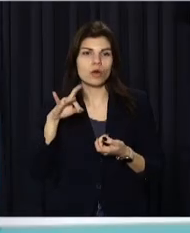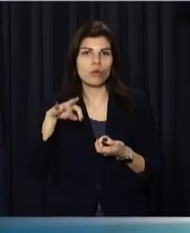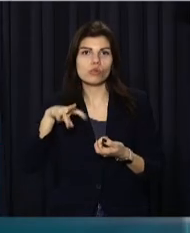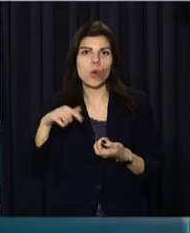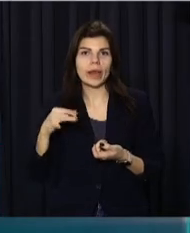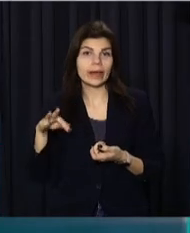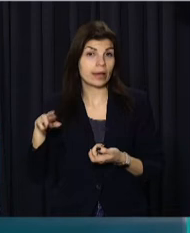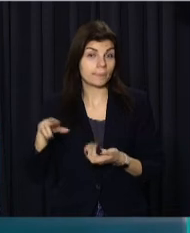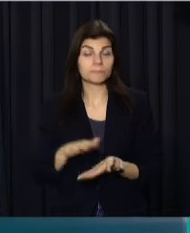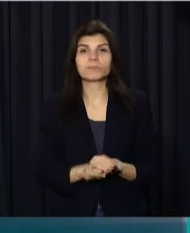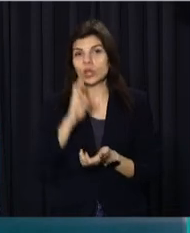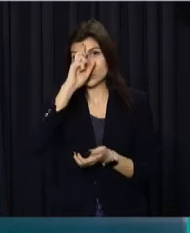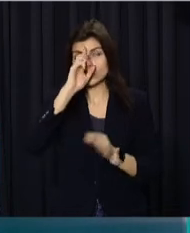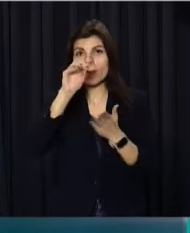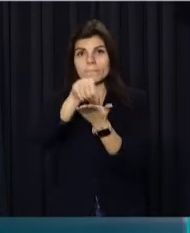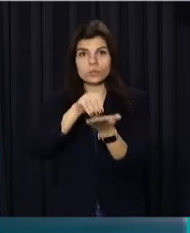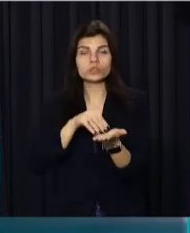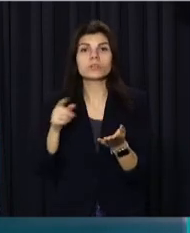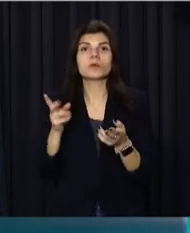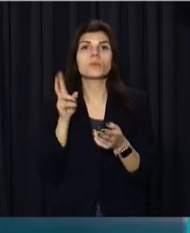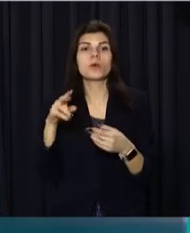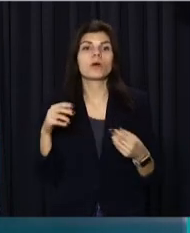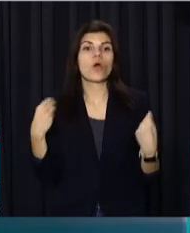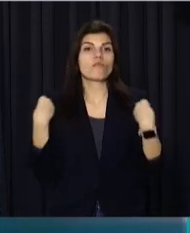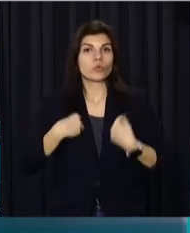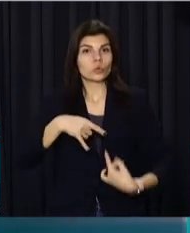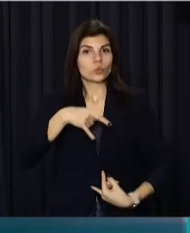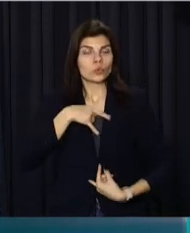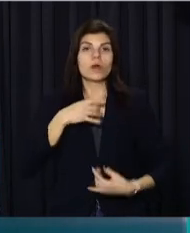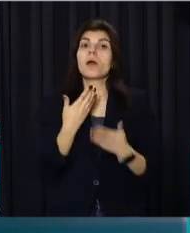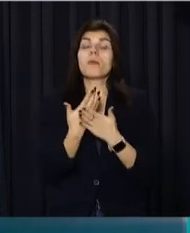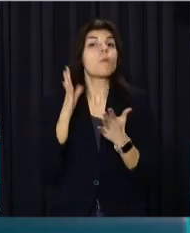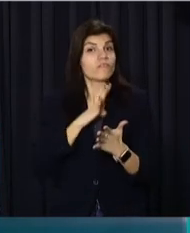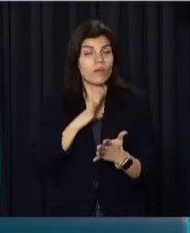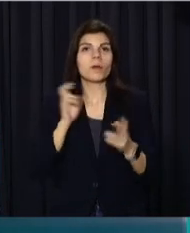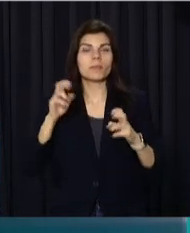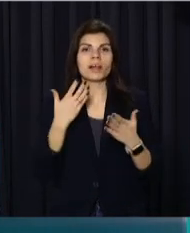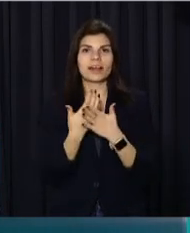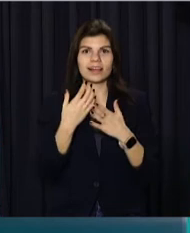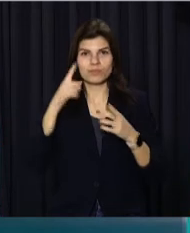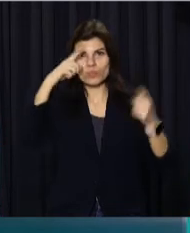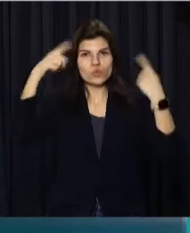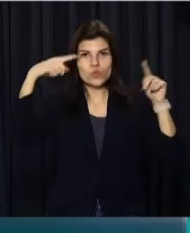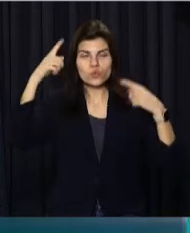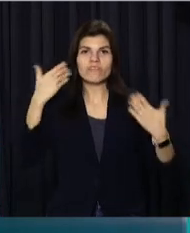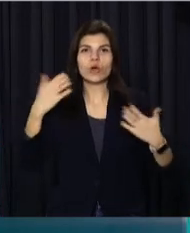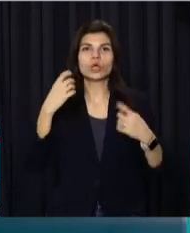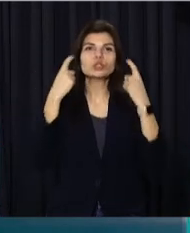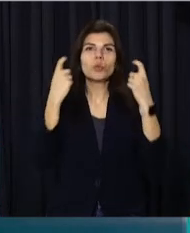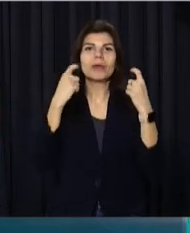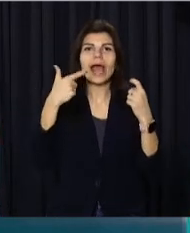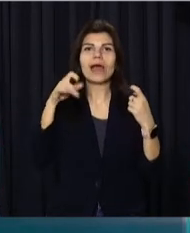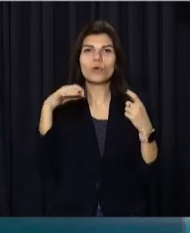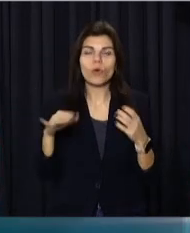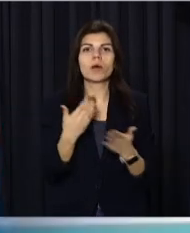реєстрацію шлюбу на реченні приходять в костюмах супергероїв, які влаштовують тематичні